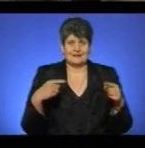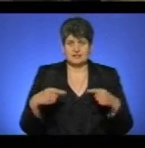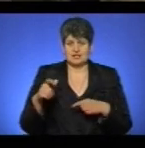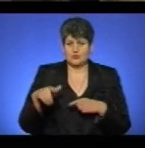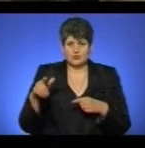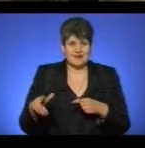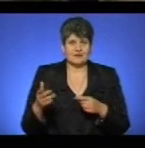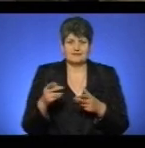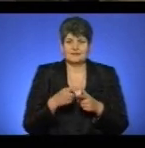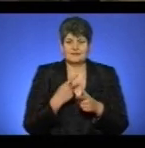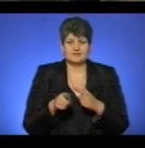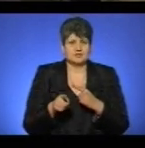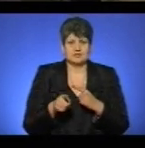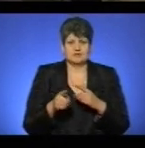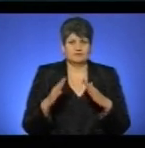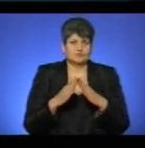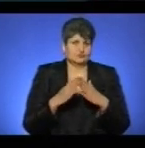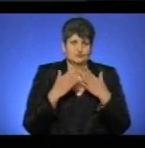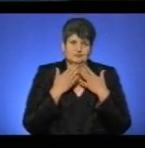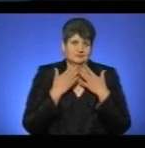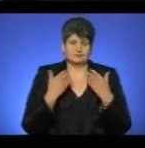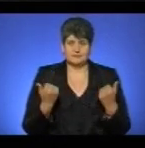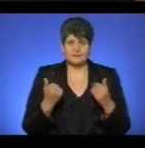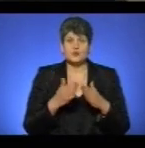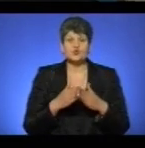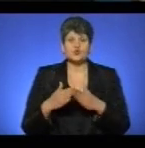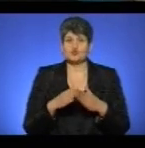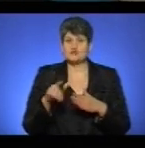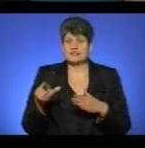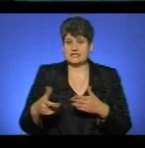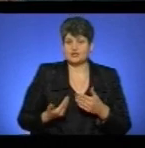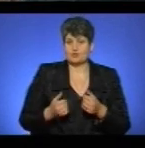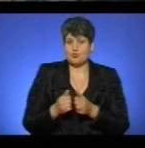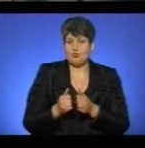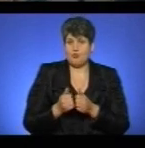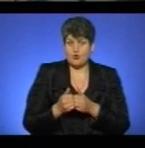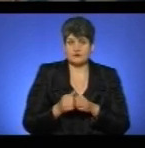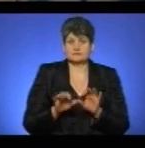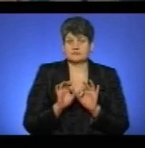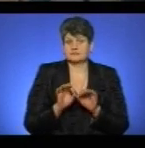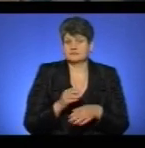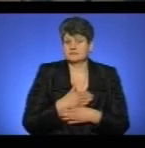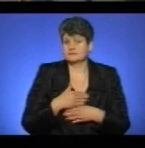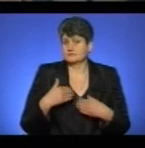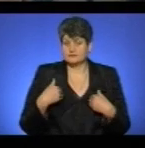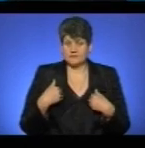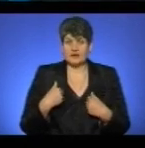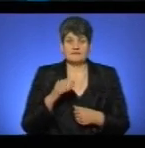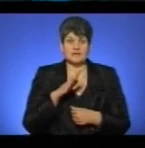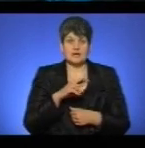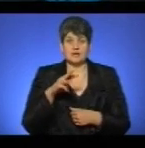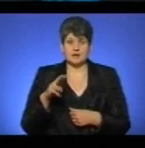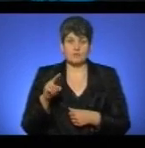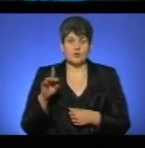мешканців даного житлового будинку немає. Сусіди, які живуть поряд, від коментарів відмовилися. Віталій і Марія